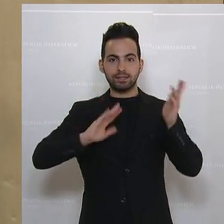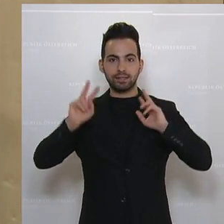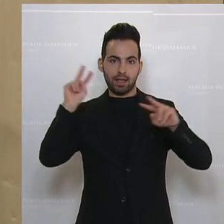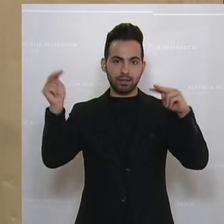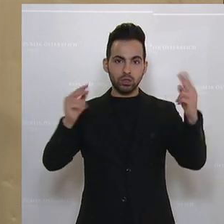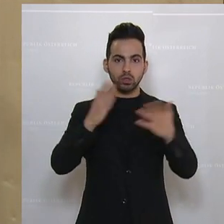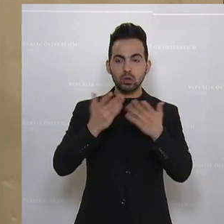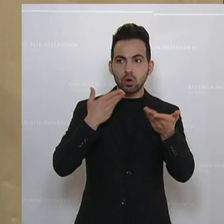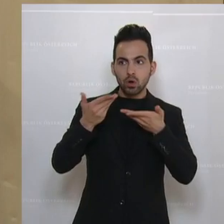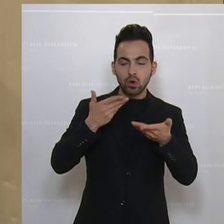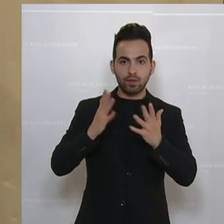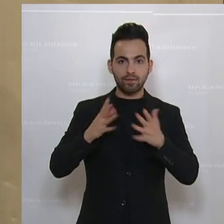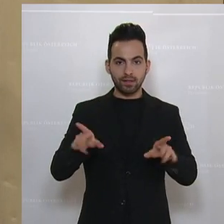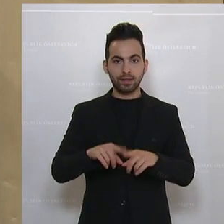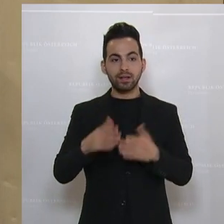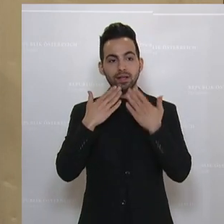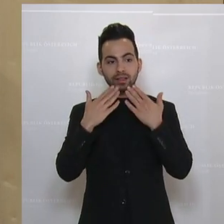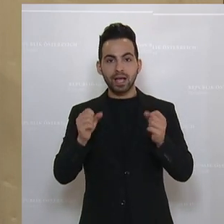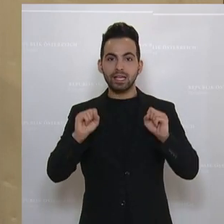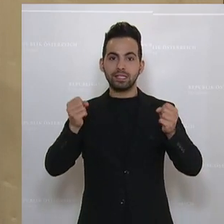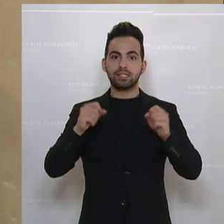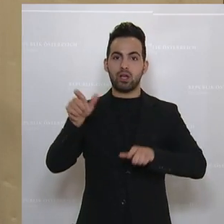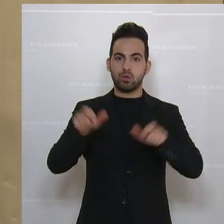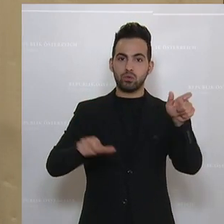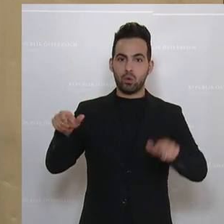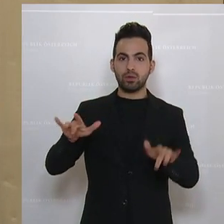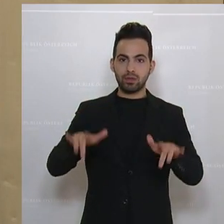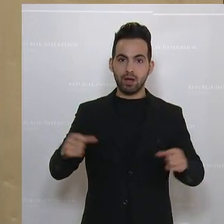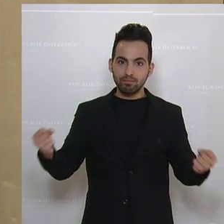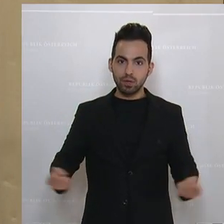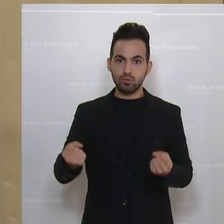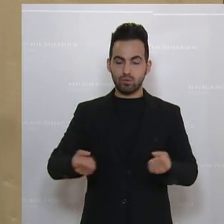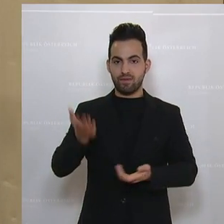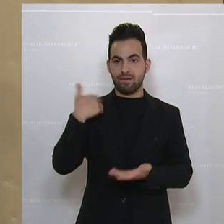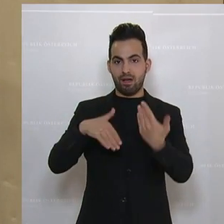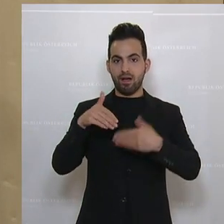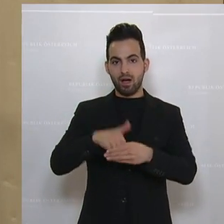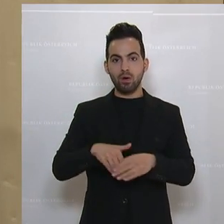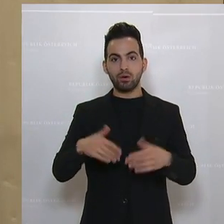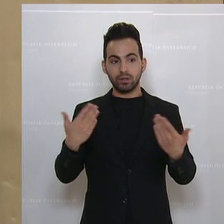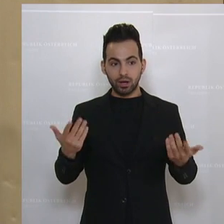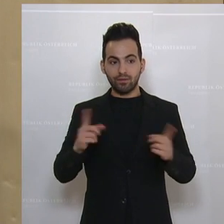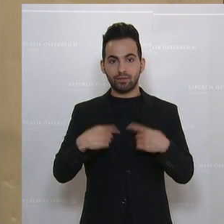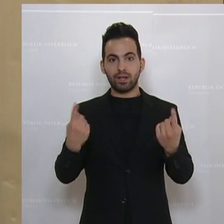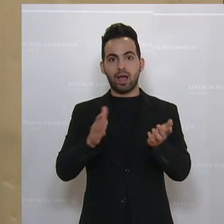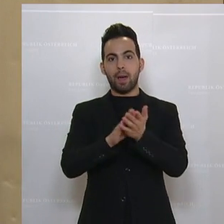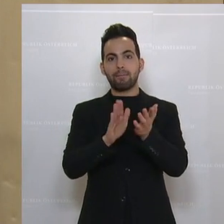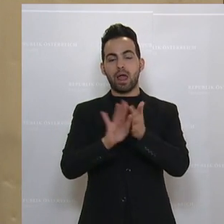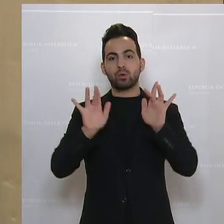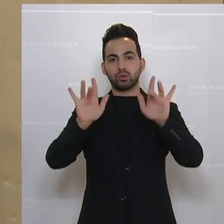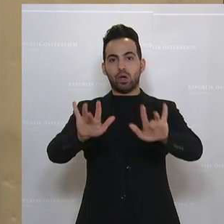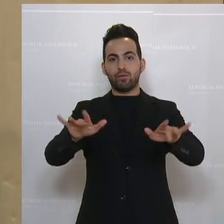beleuchtet haben. Also danke den Initiatoren, dass sie sich diese Mühe gegeben haben und ich glaube, dafür dürfen wir auch einen Applaus